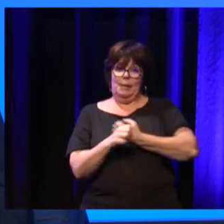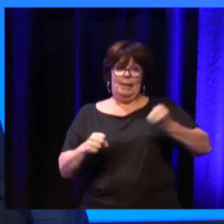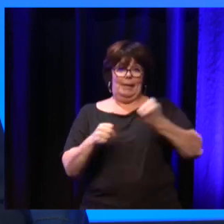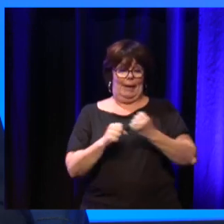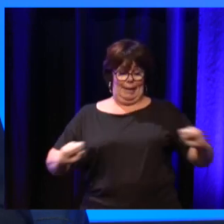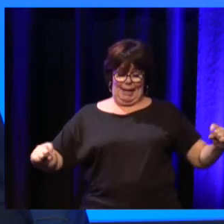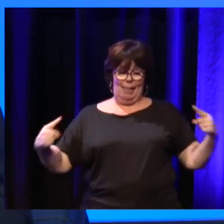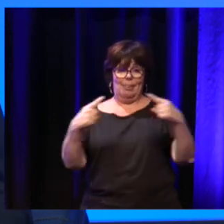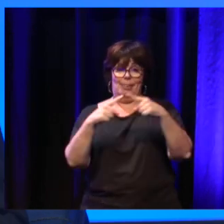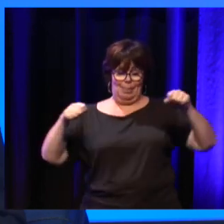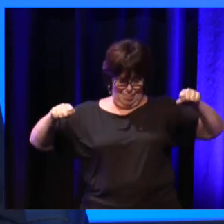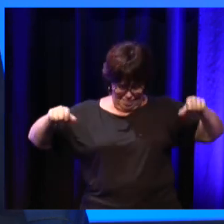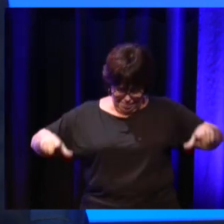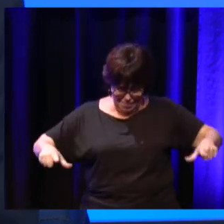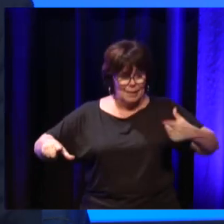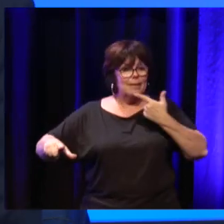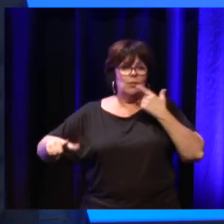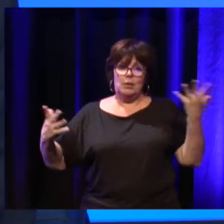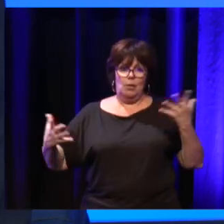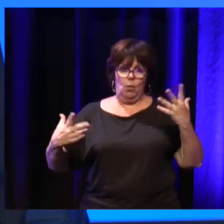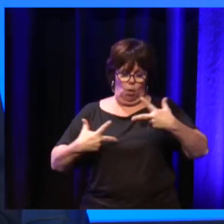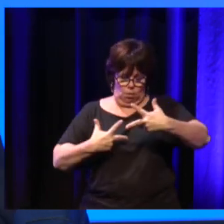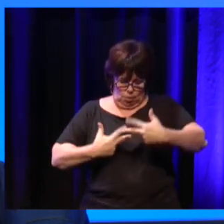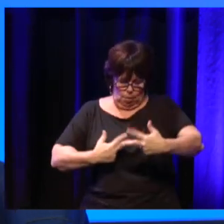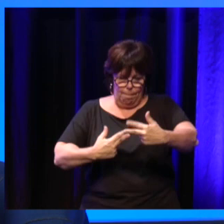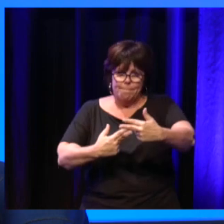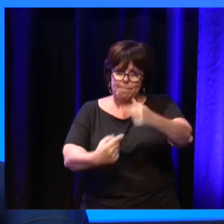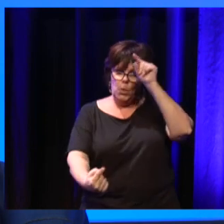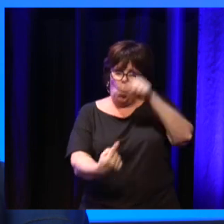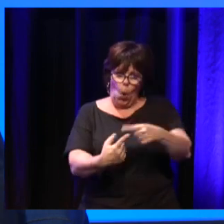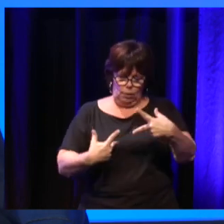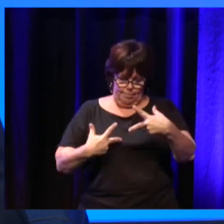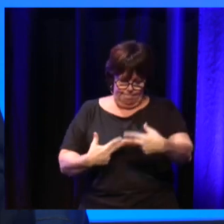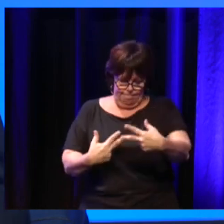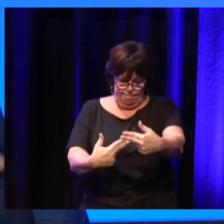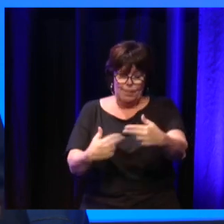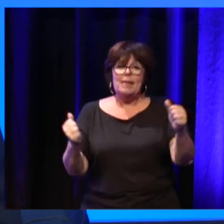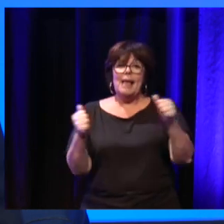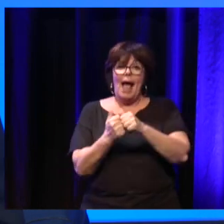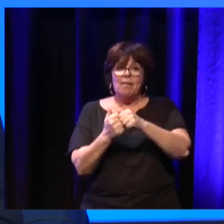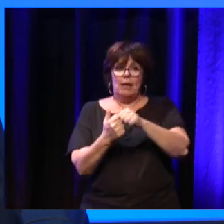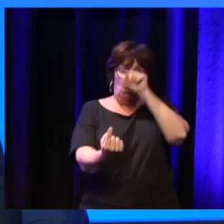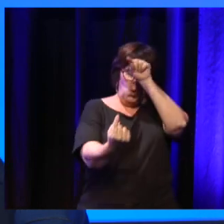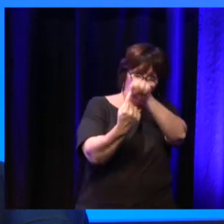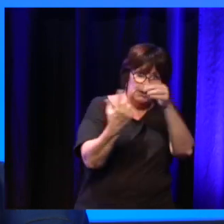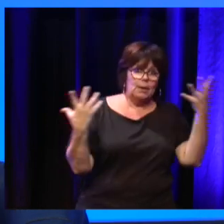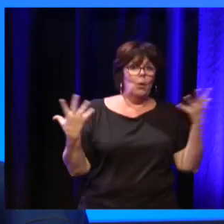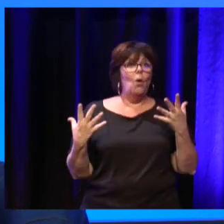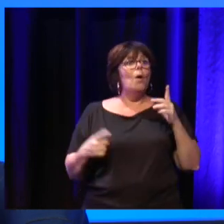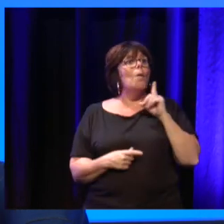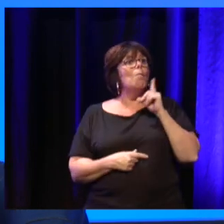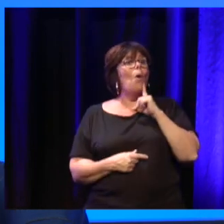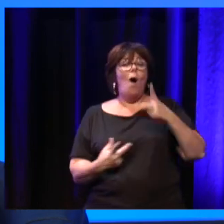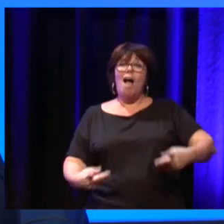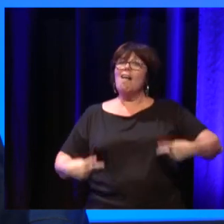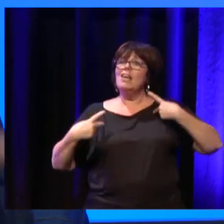de route et sur des objectifs et des axes bien précis. Vous imaginez bien que vivre dans son quartier, c'est beaucoup de sujets. Donc, on en a défini six